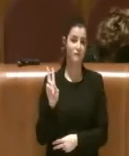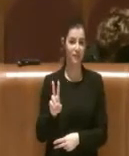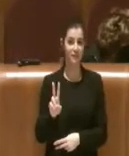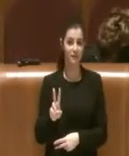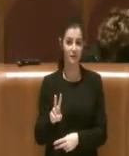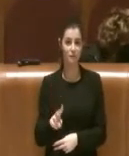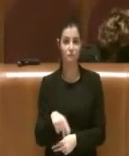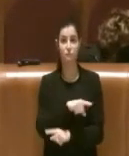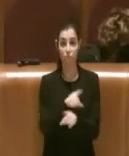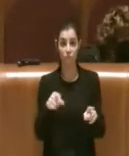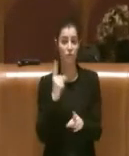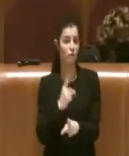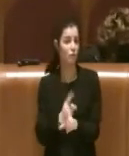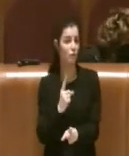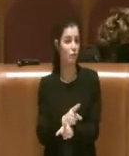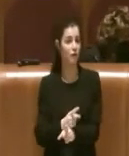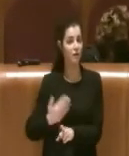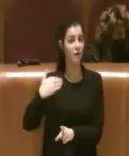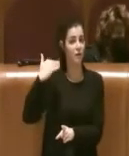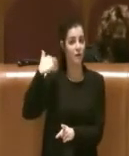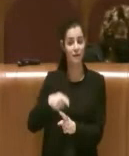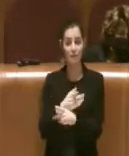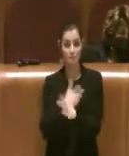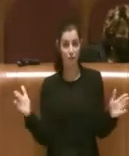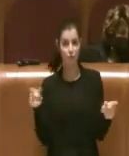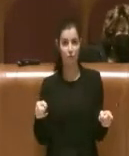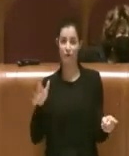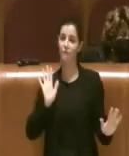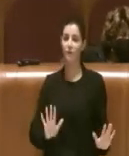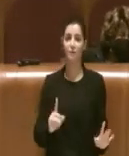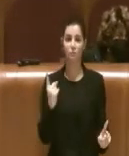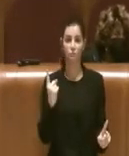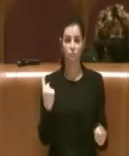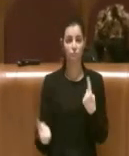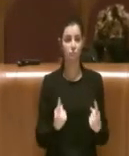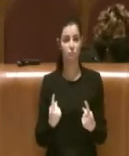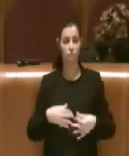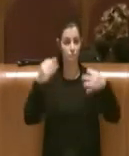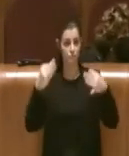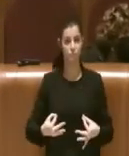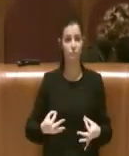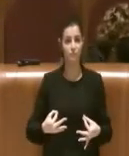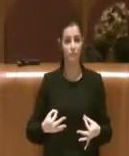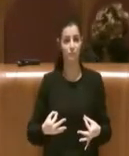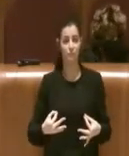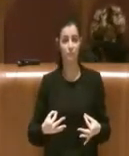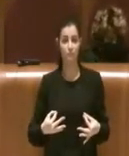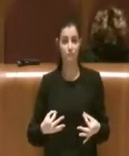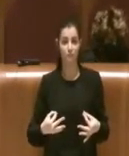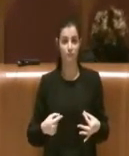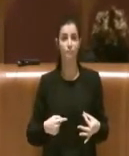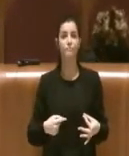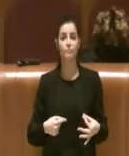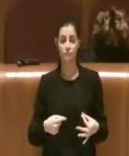Quello che avreste dovuto fare era come maggioranza fermarvi un attimo, imporvi in qualche modo